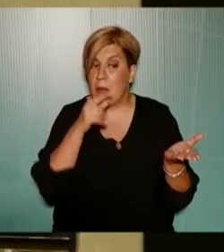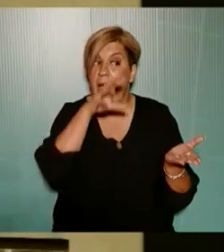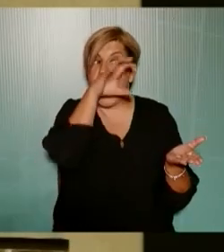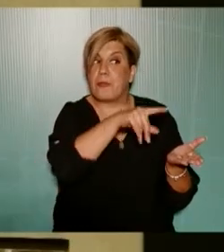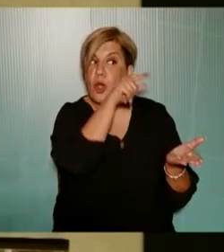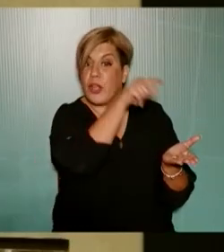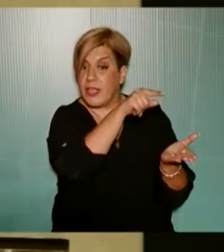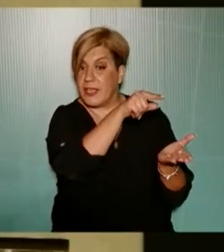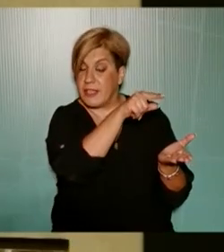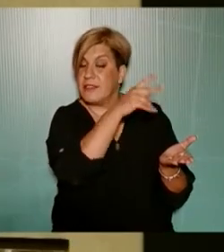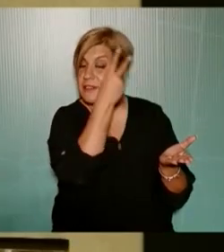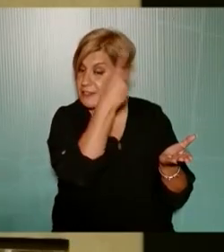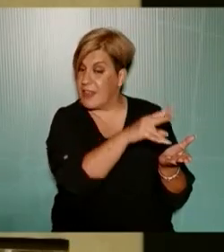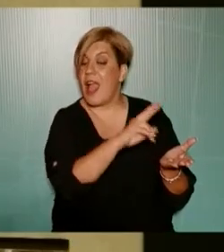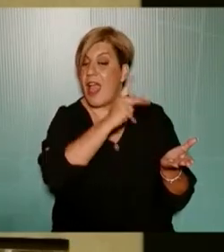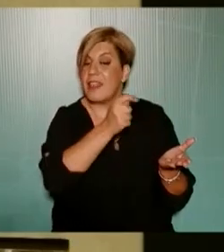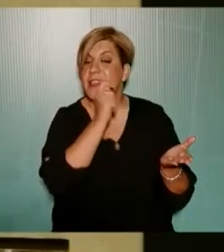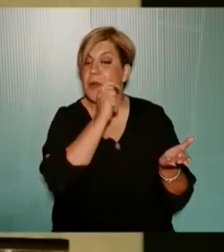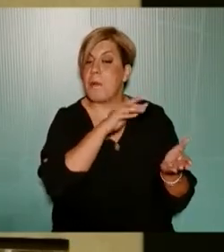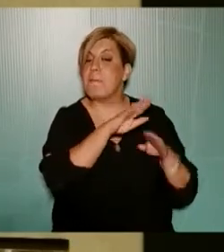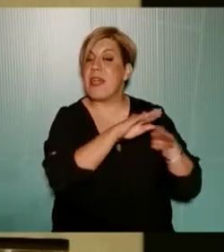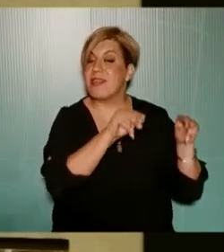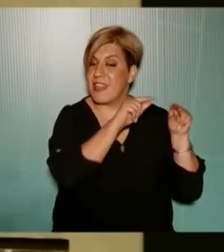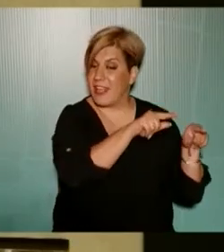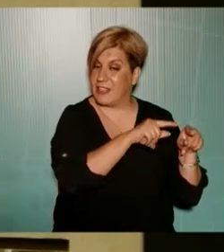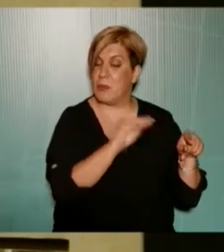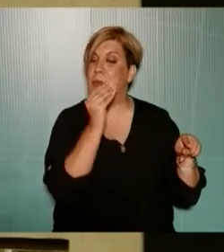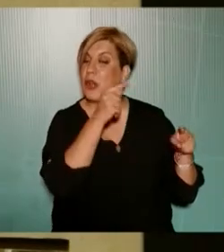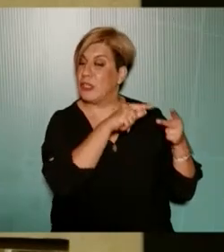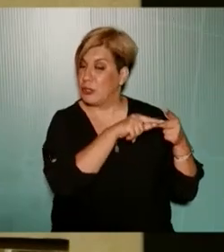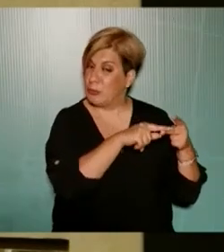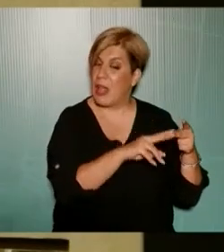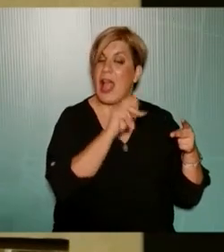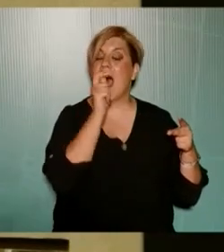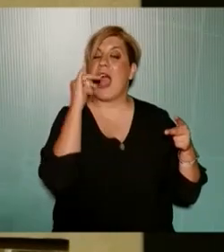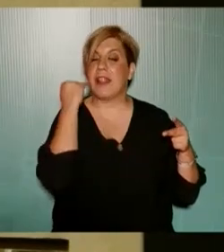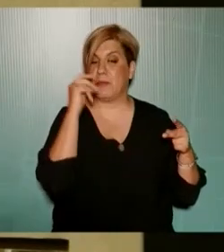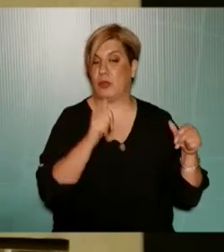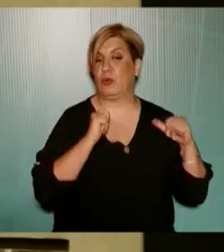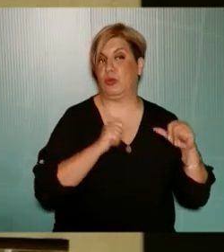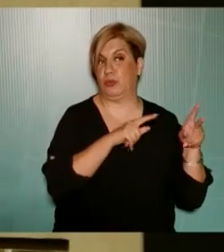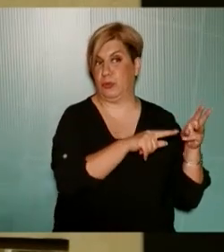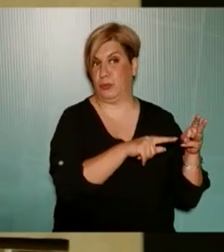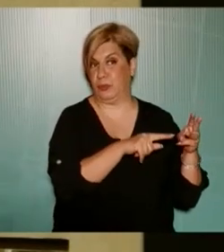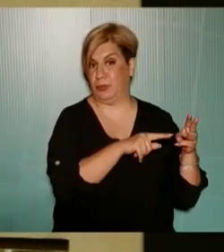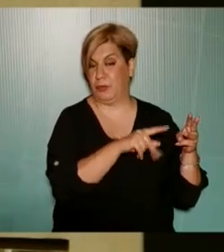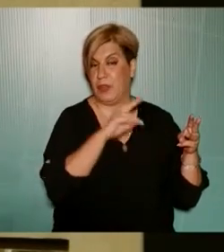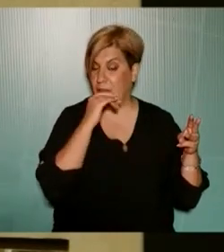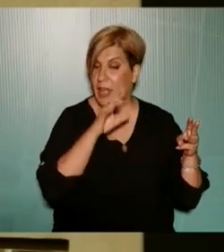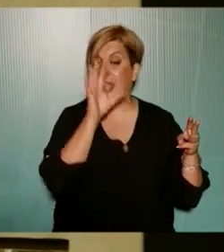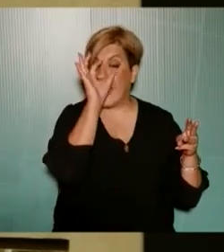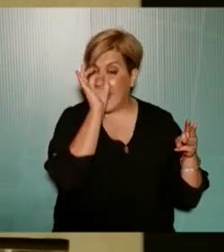εποχή που εσείς ήσασταν αντιδήμαρχος παιδείας αντιδήμαρχος πολιτισμού αντιδήμαρχος τουρισμού η